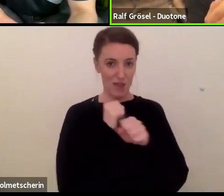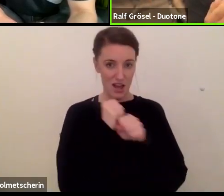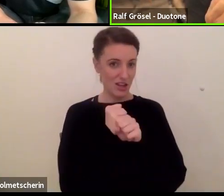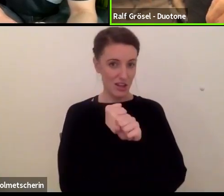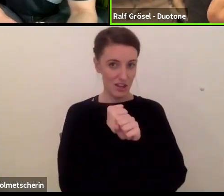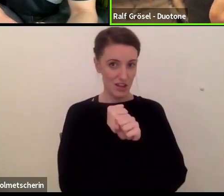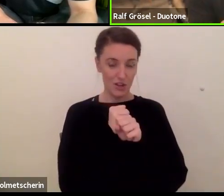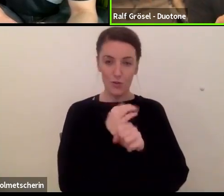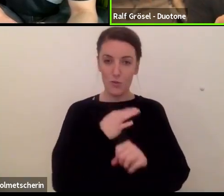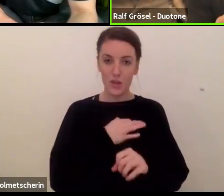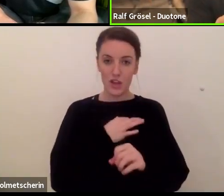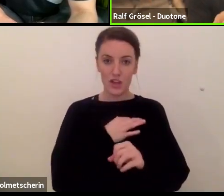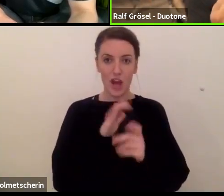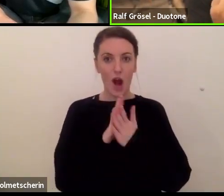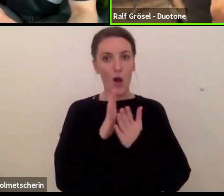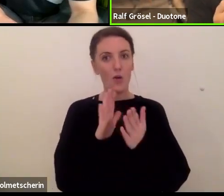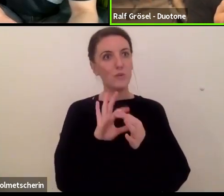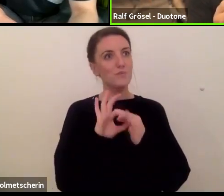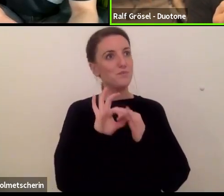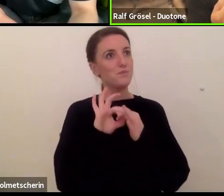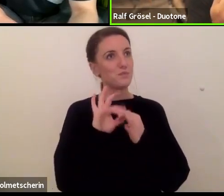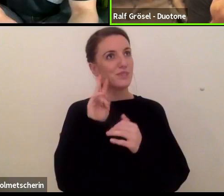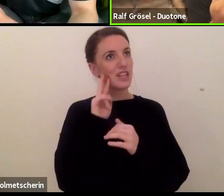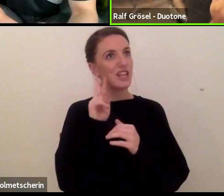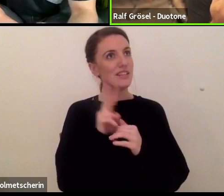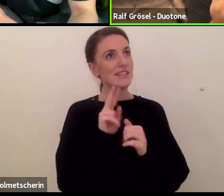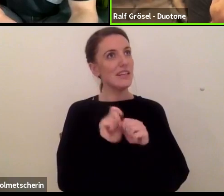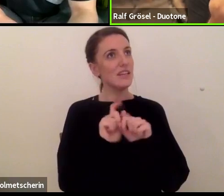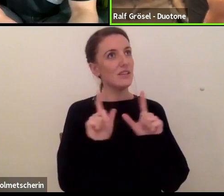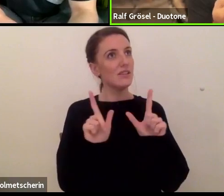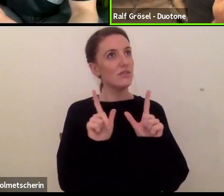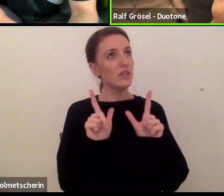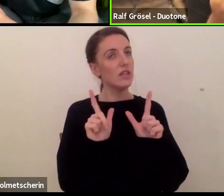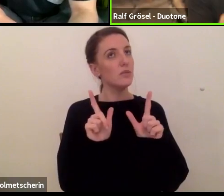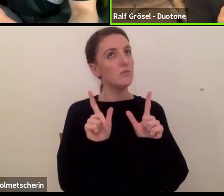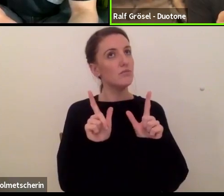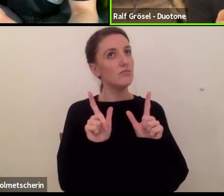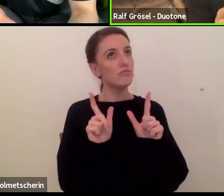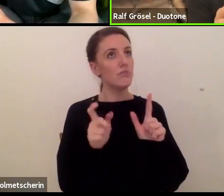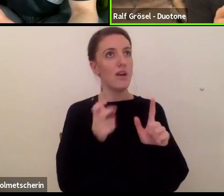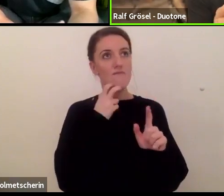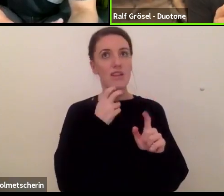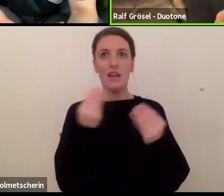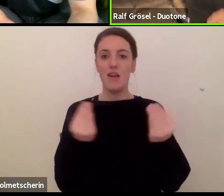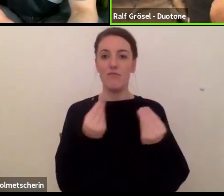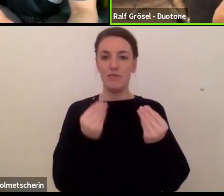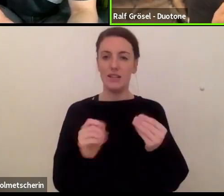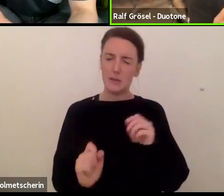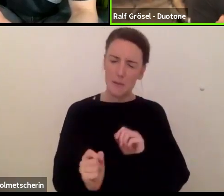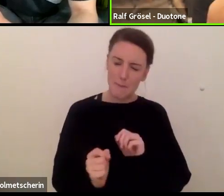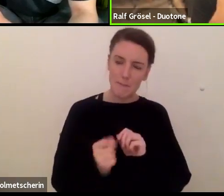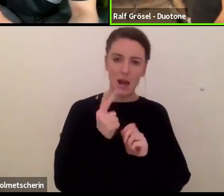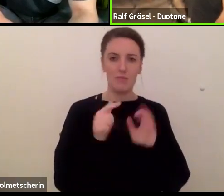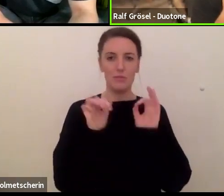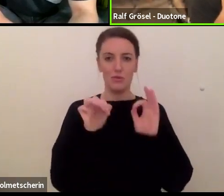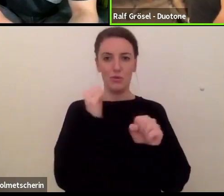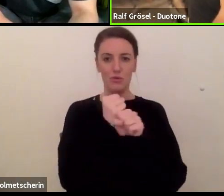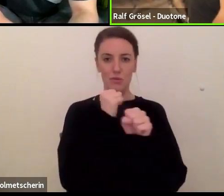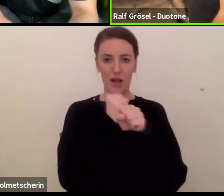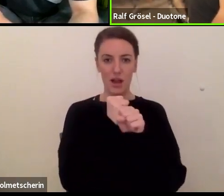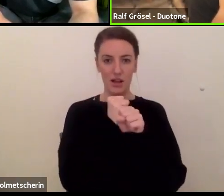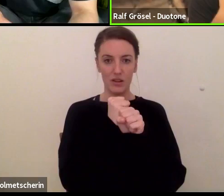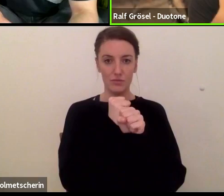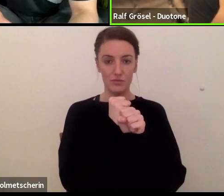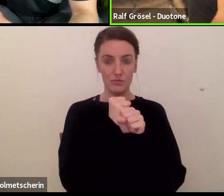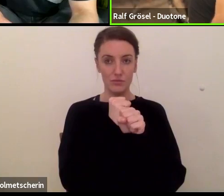aus der Sicht heraus, dass ich halt einfach etwas besonders gut machen möchte. Das eine ist ja, ob ich Spaß